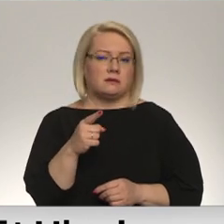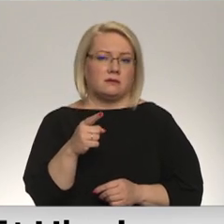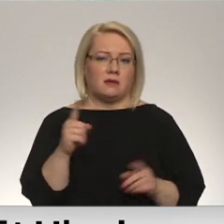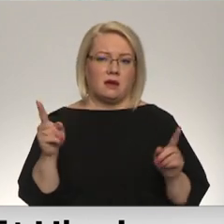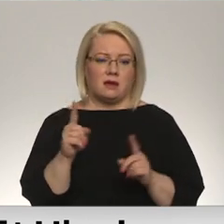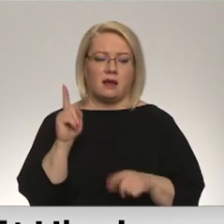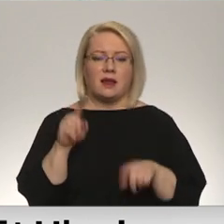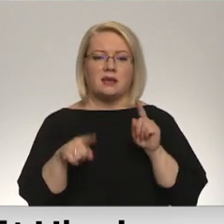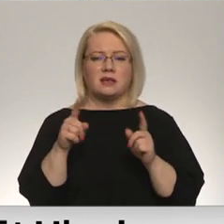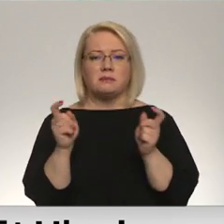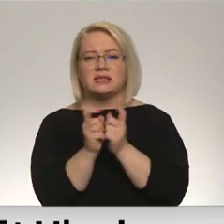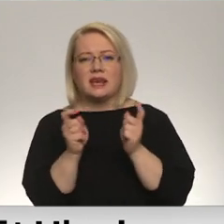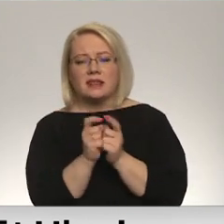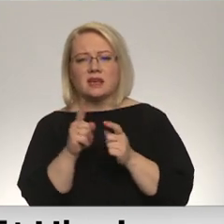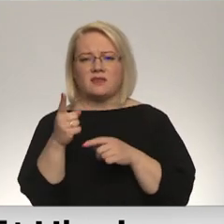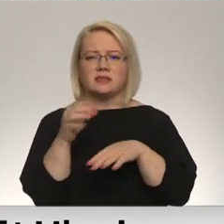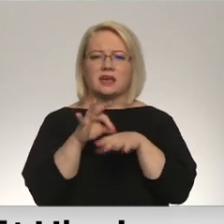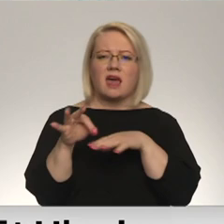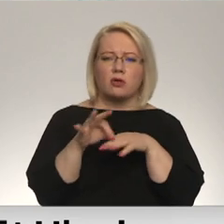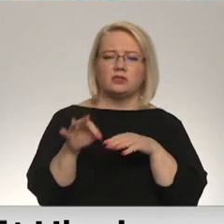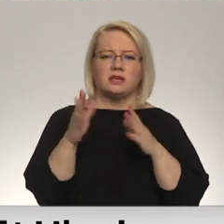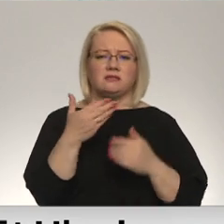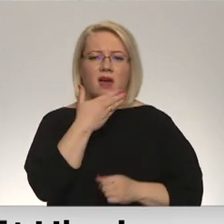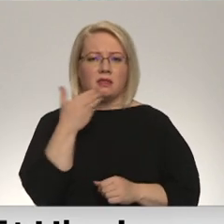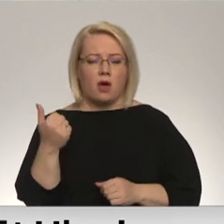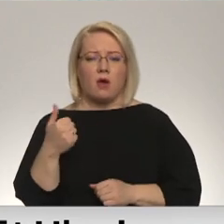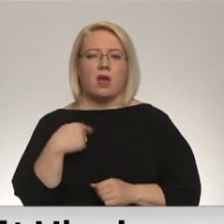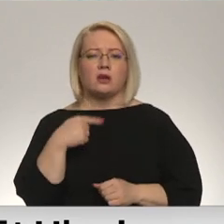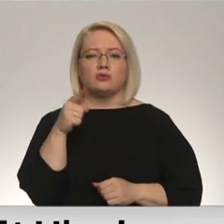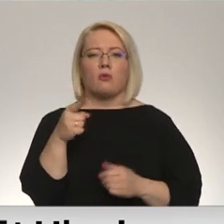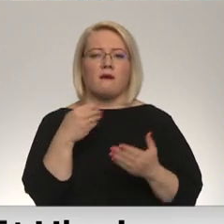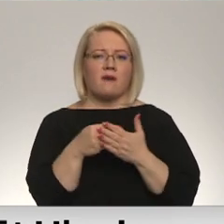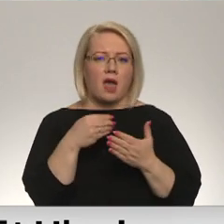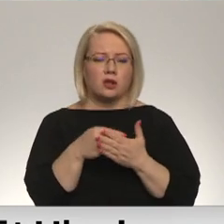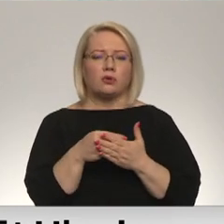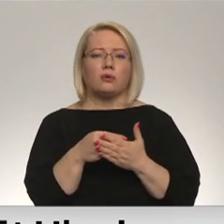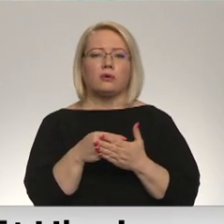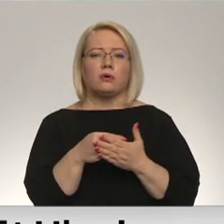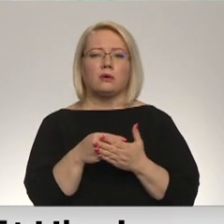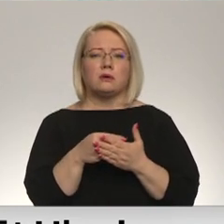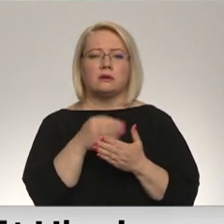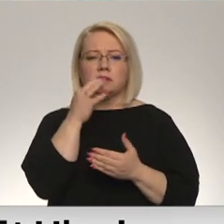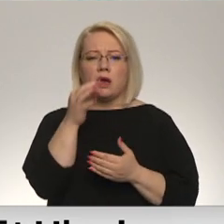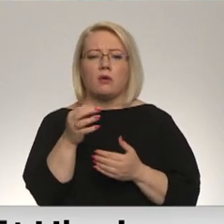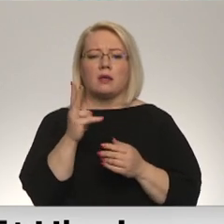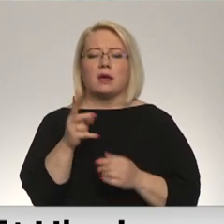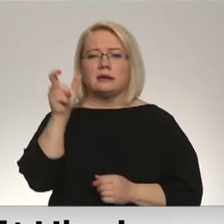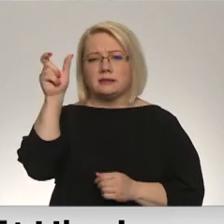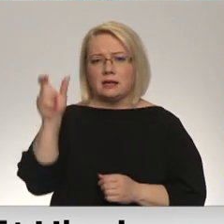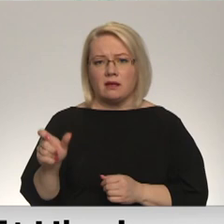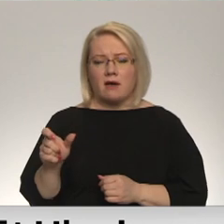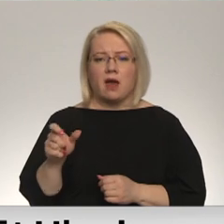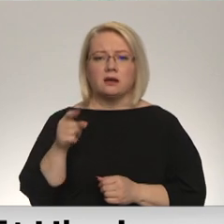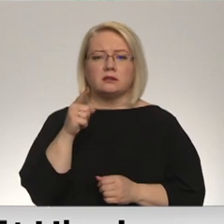dažreiz strīdās, vai tas ir genocīds vai nav. Es to vērtētu, kā sakot, kā cilvēks, es to